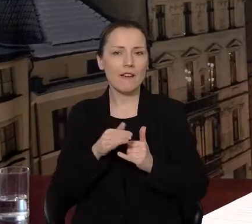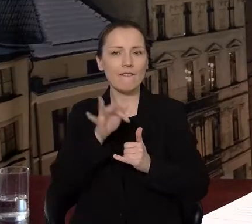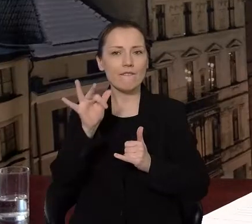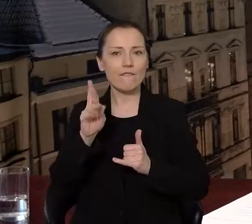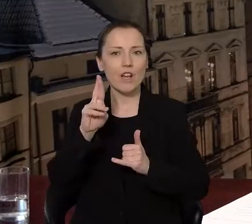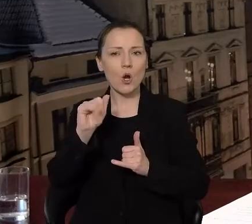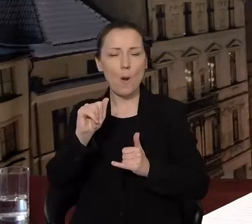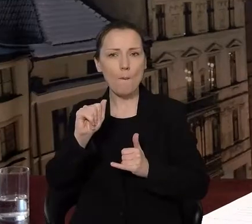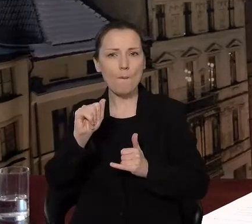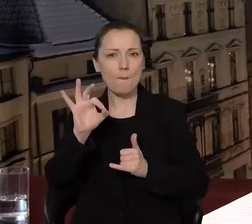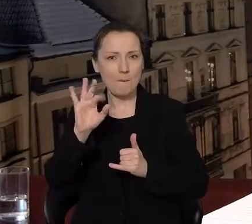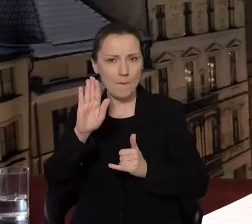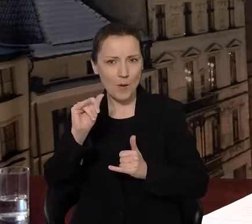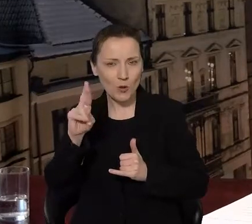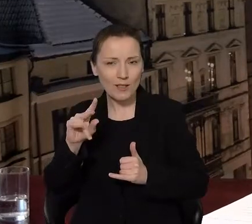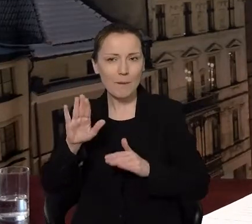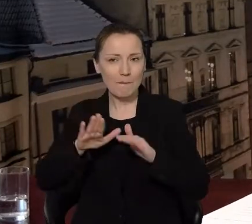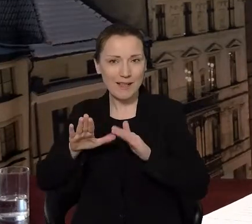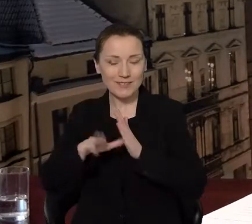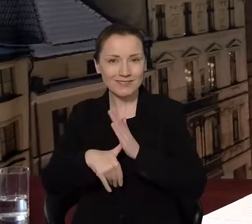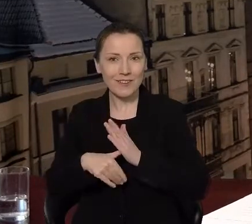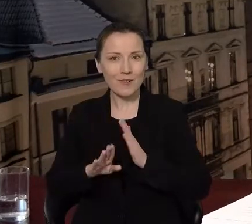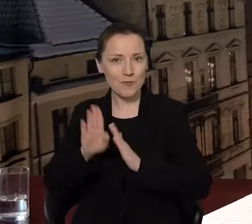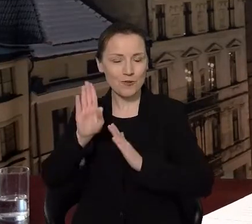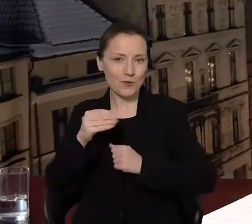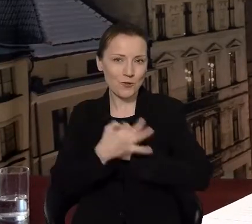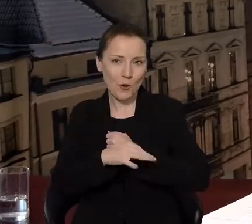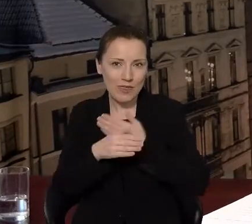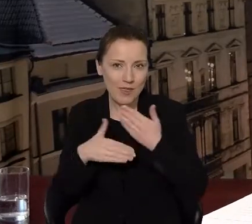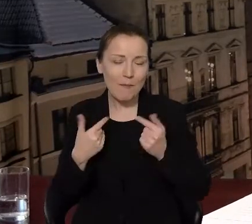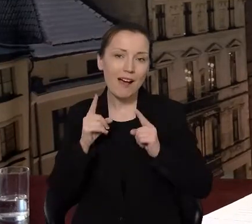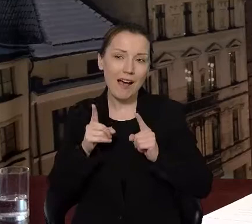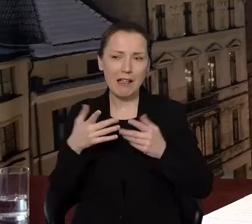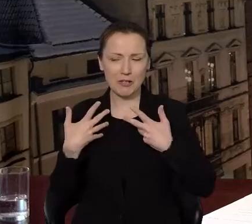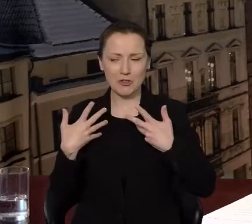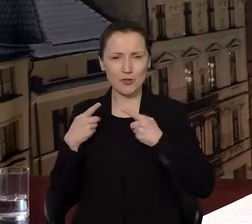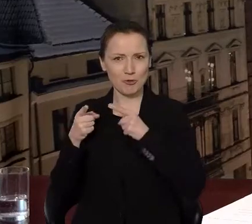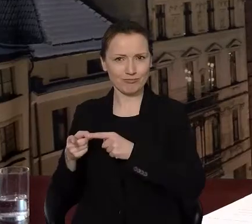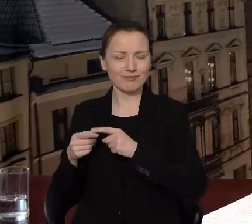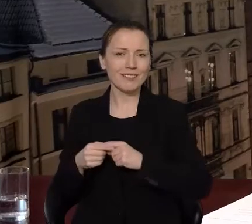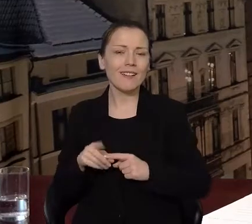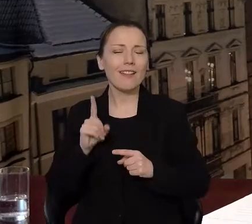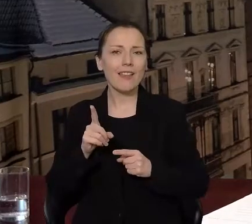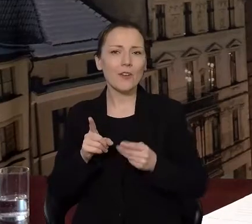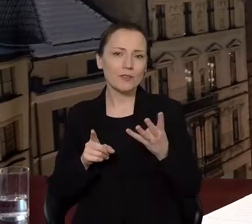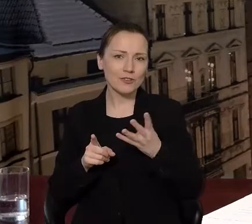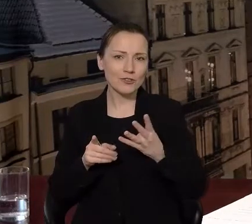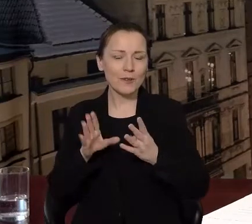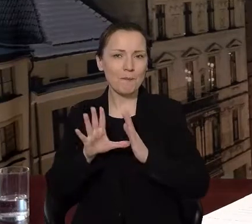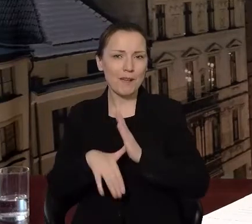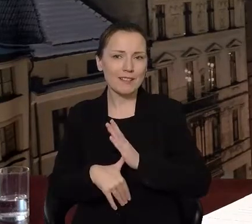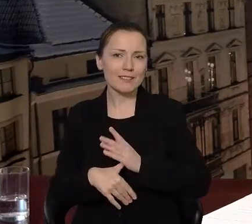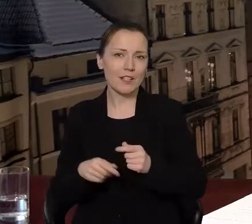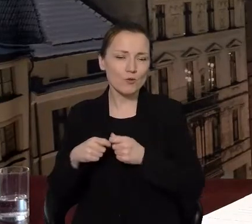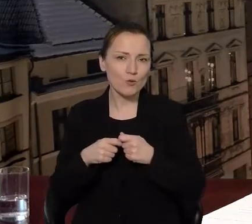wyższych uczelni, ale Frombork też jest tym miejscem, gdzie przecież żył i to wiele lat. I w ramach tych miast oraz uczelni tutaj